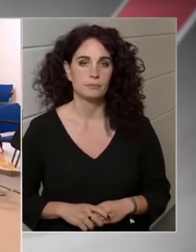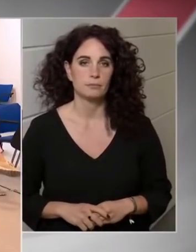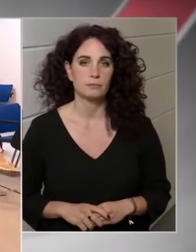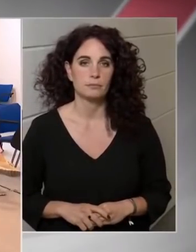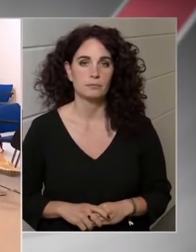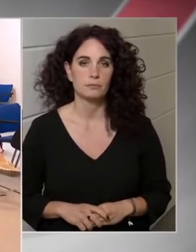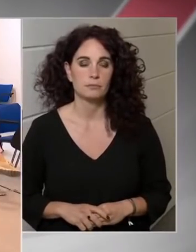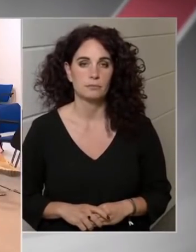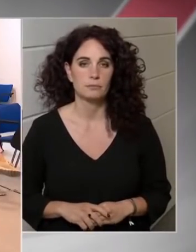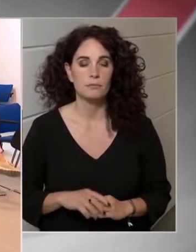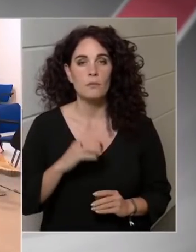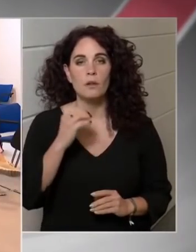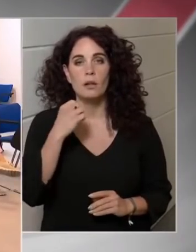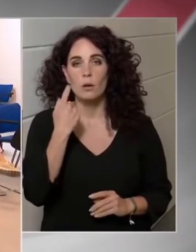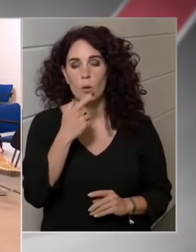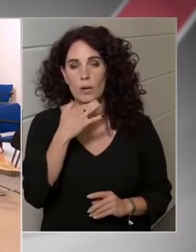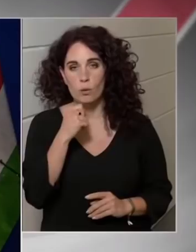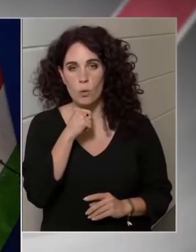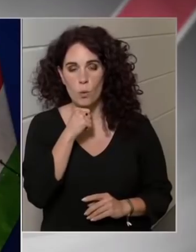Origo.